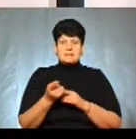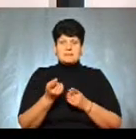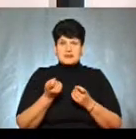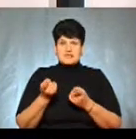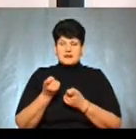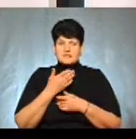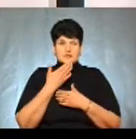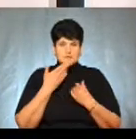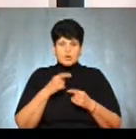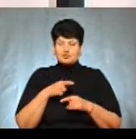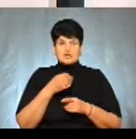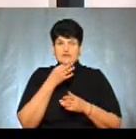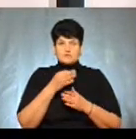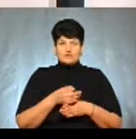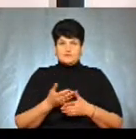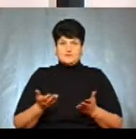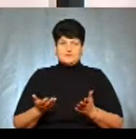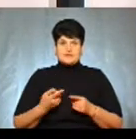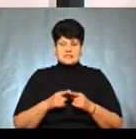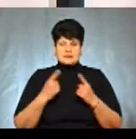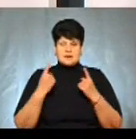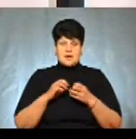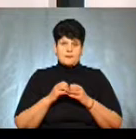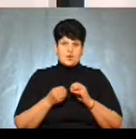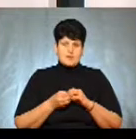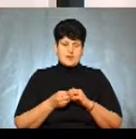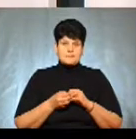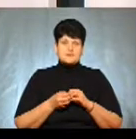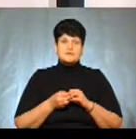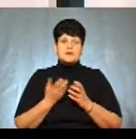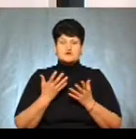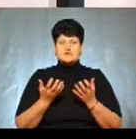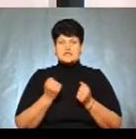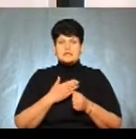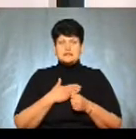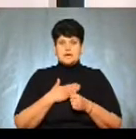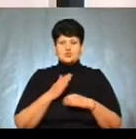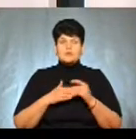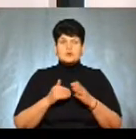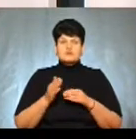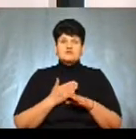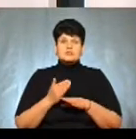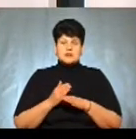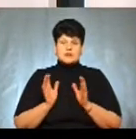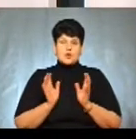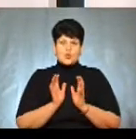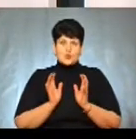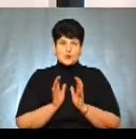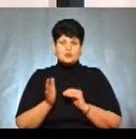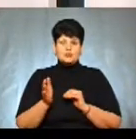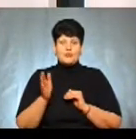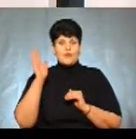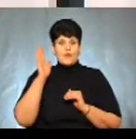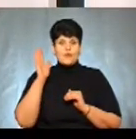Тобто, оскільки люди не притягненіться до відповідальності, це велика проблема. Зокрема, якщо взяти нашу практику в частині охорони водної біоресурси, тобто,